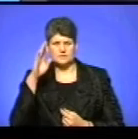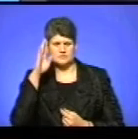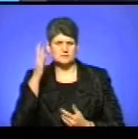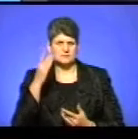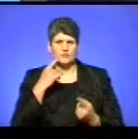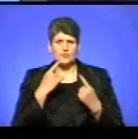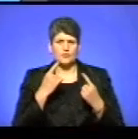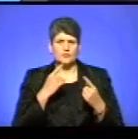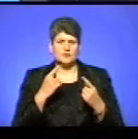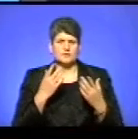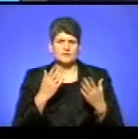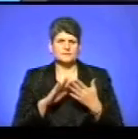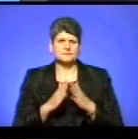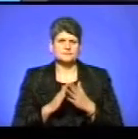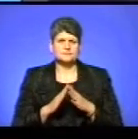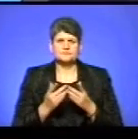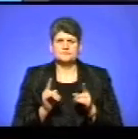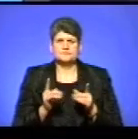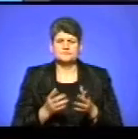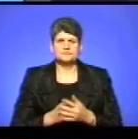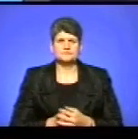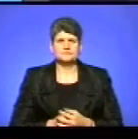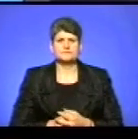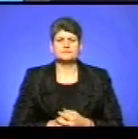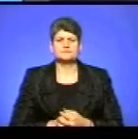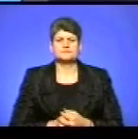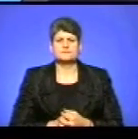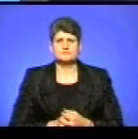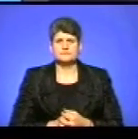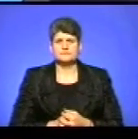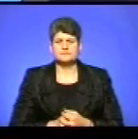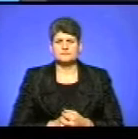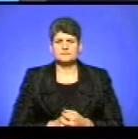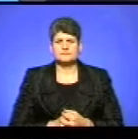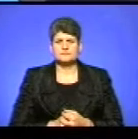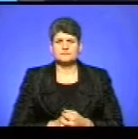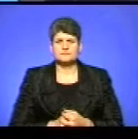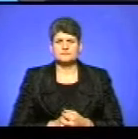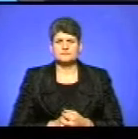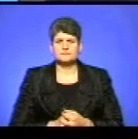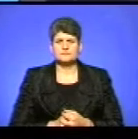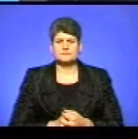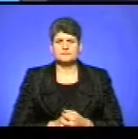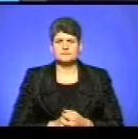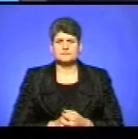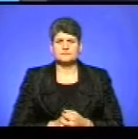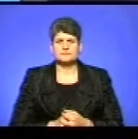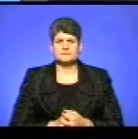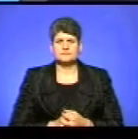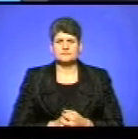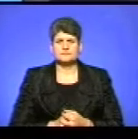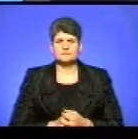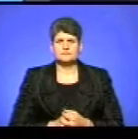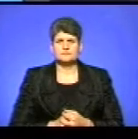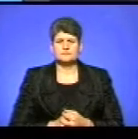Я численно я знав, що це можна розповідає, що воно вільно, але мені не десь церква війна.